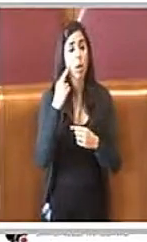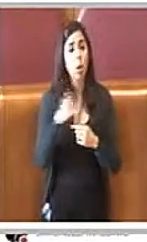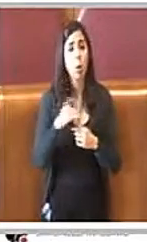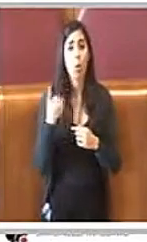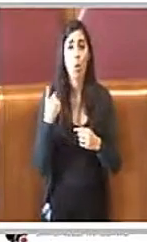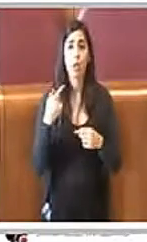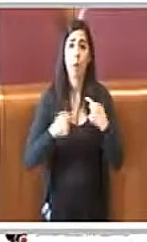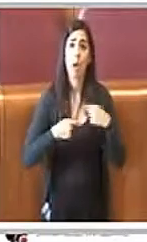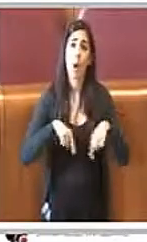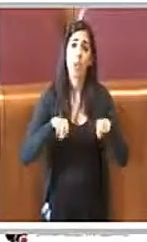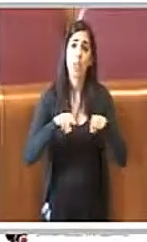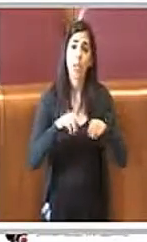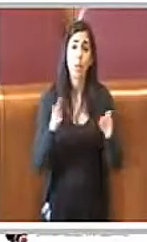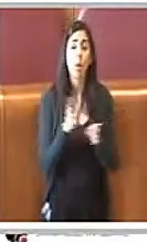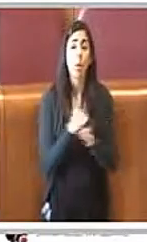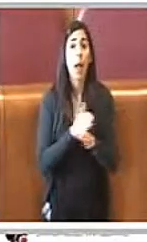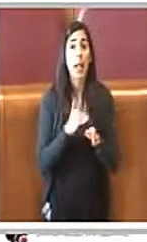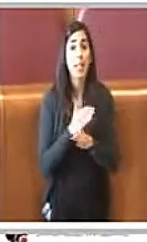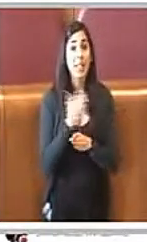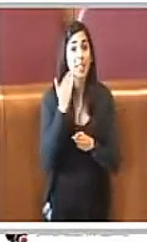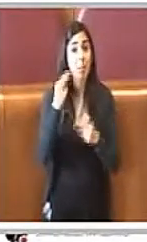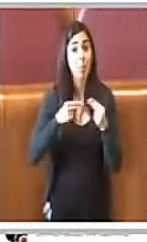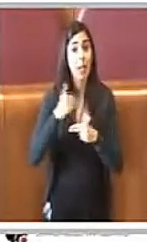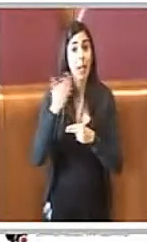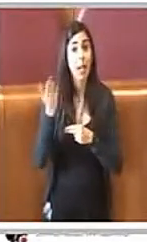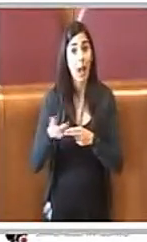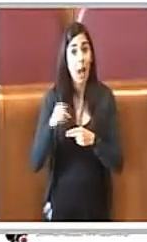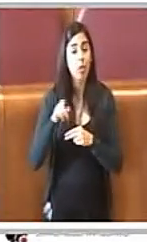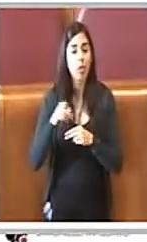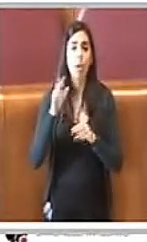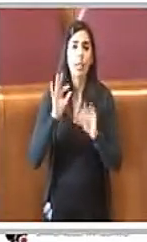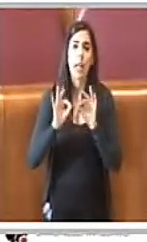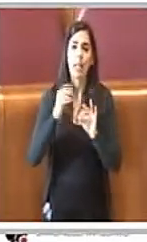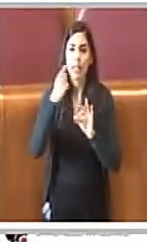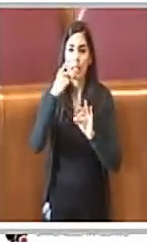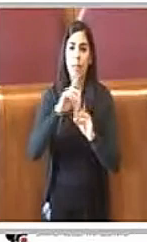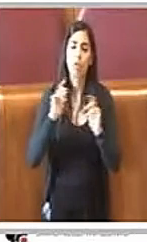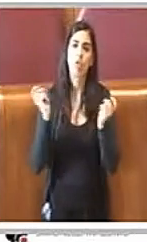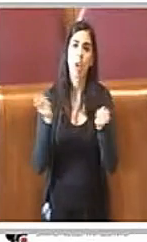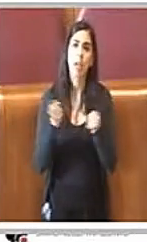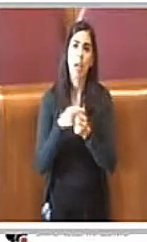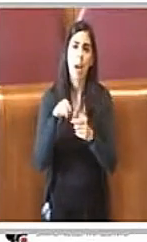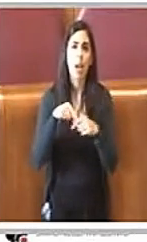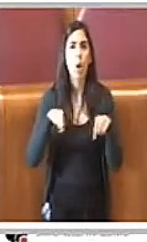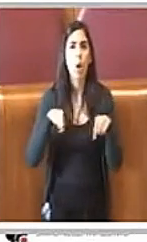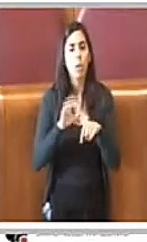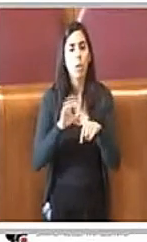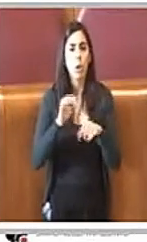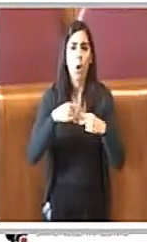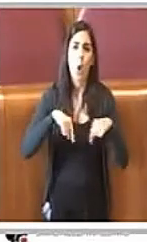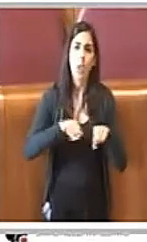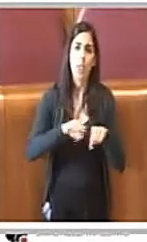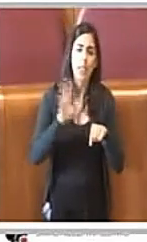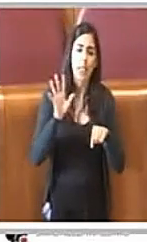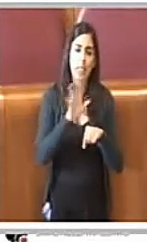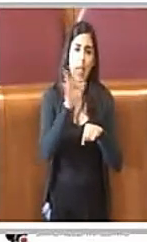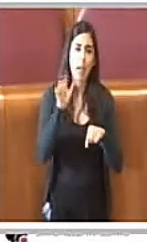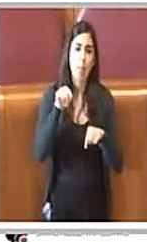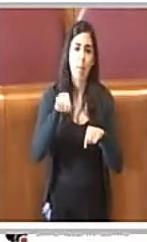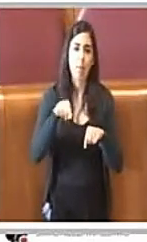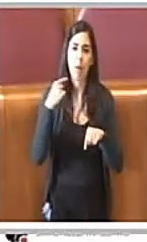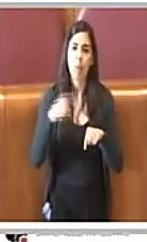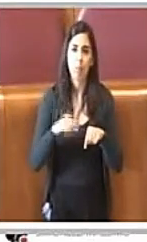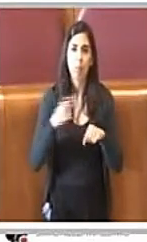consigliatura che qualsiasi debito fuori bilancio era trattato quasi in generale nelle commissioni, nei consigli, come se fosse la